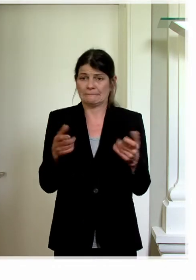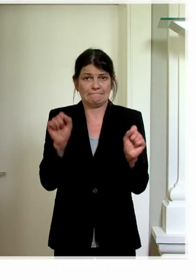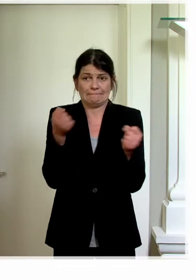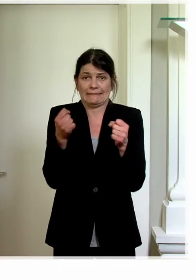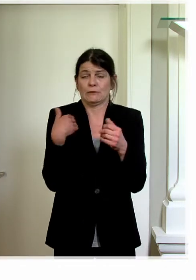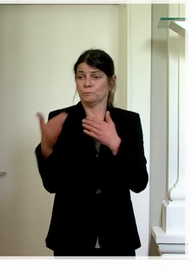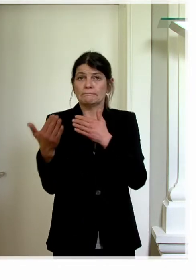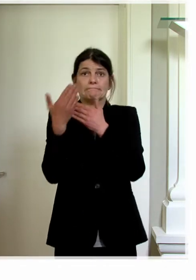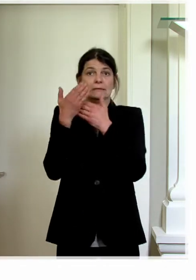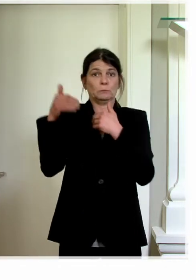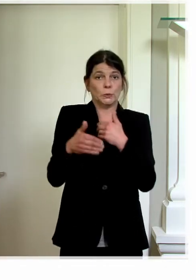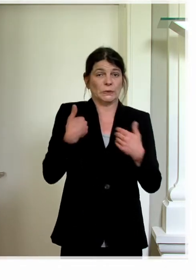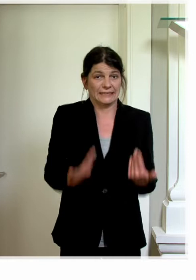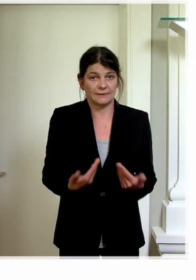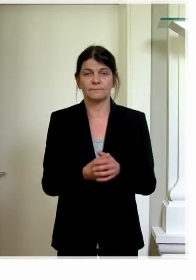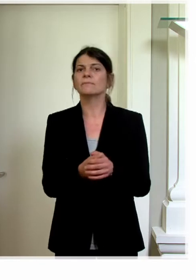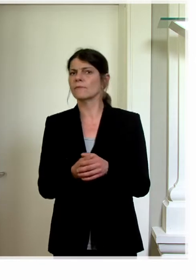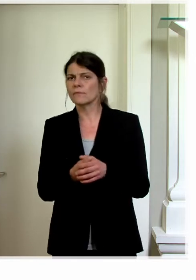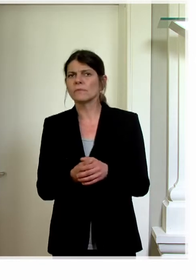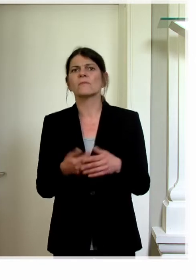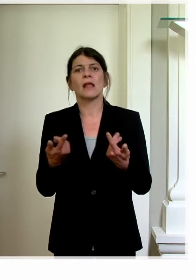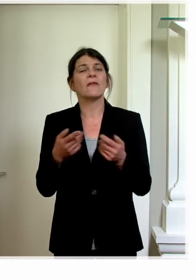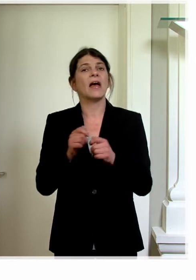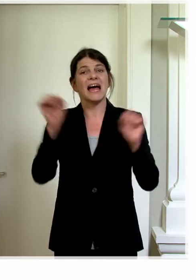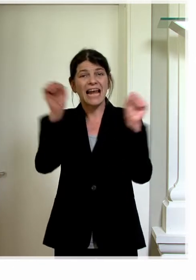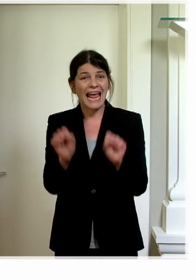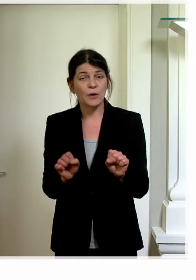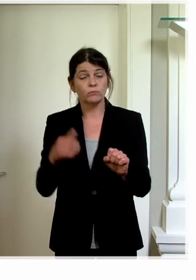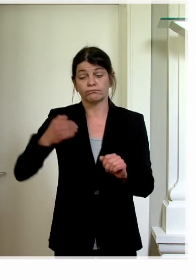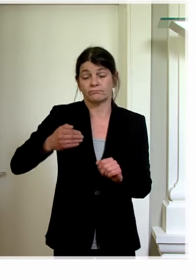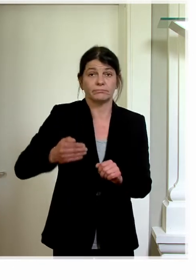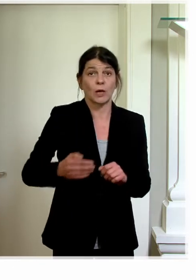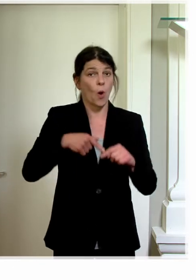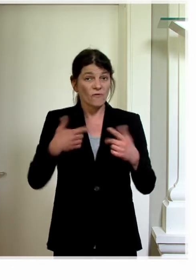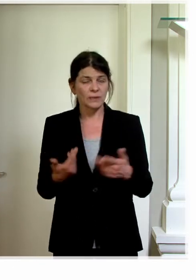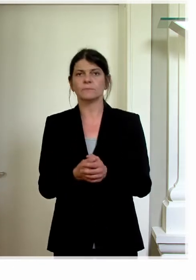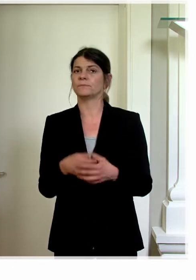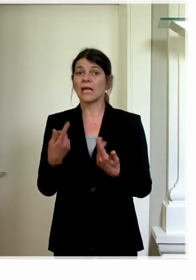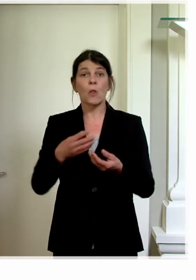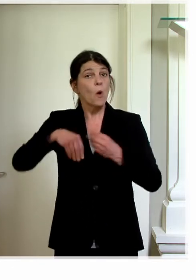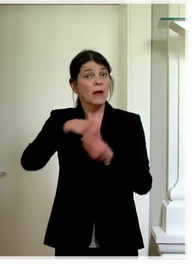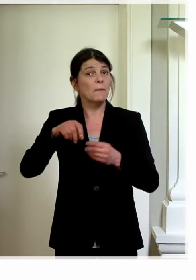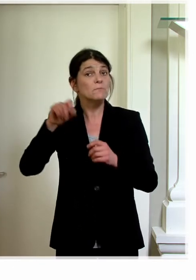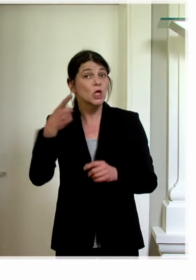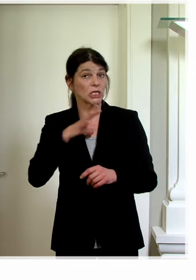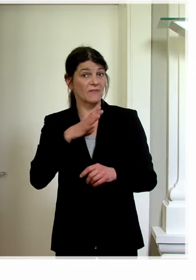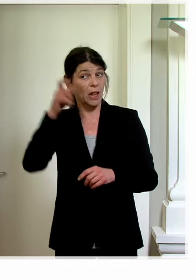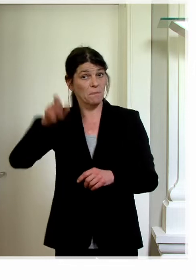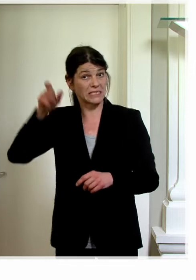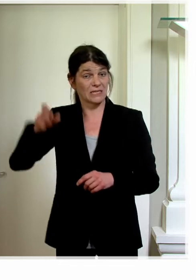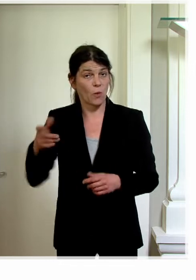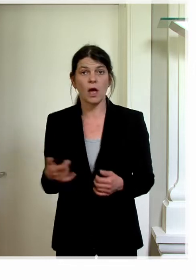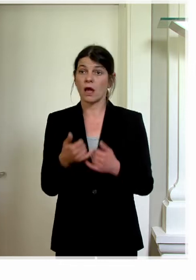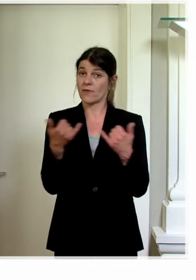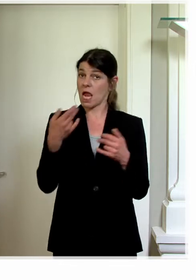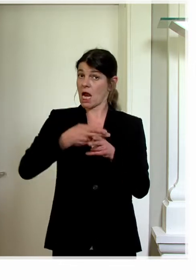ist, dass man die Distanz nicht einhalten kann, Reinigungsintervalle, der Umgang mit besonders gefährdeten Personen, wie geht man